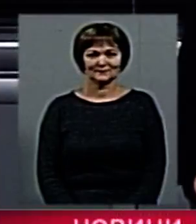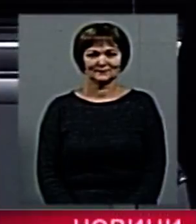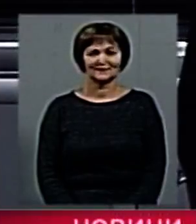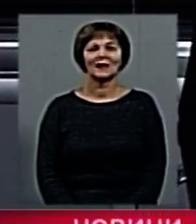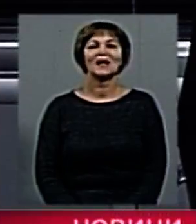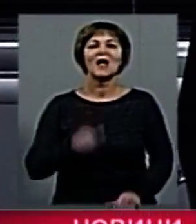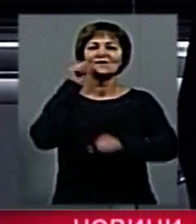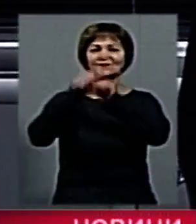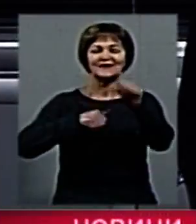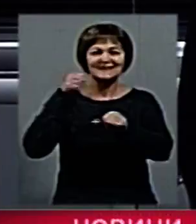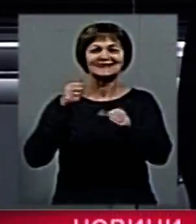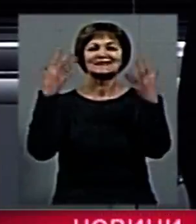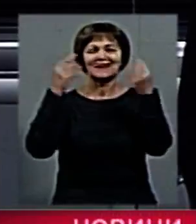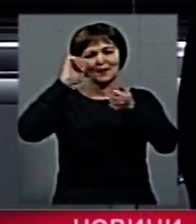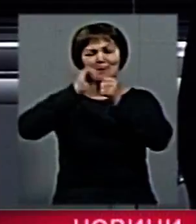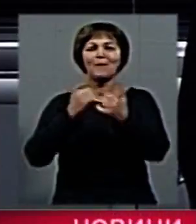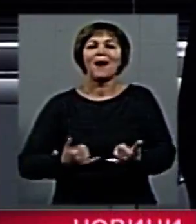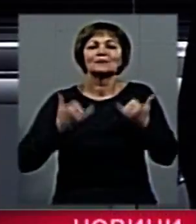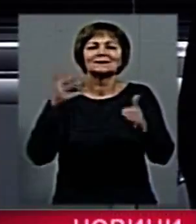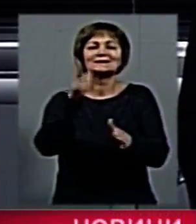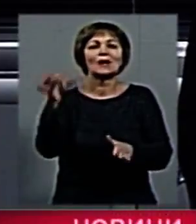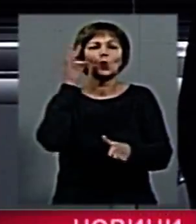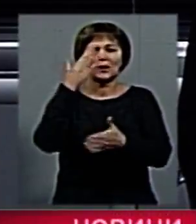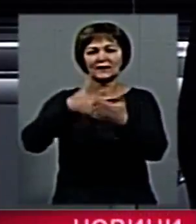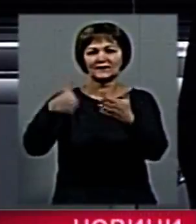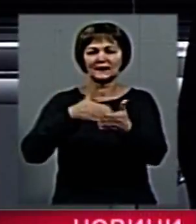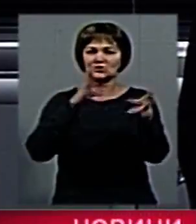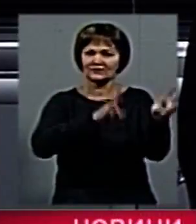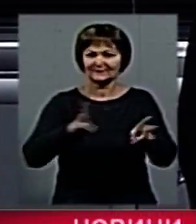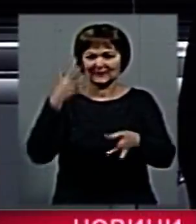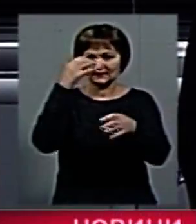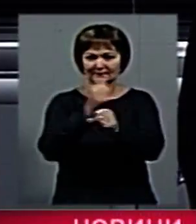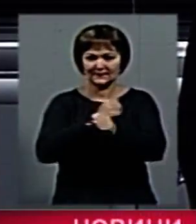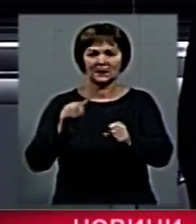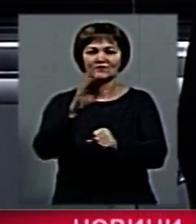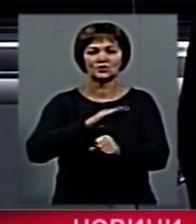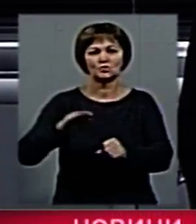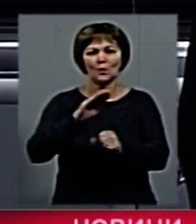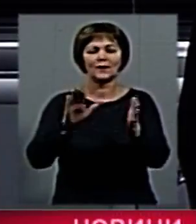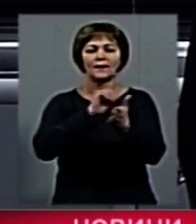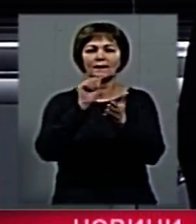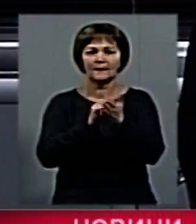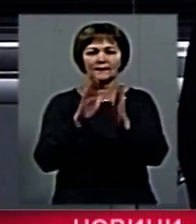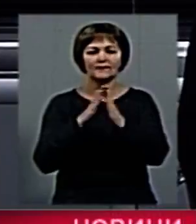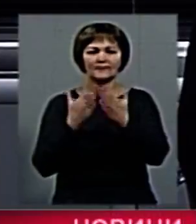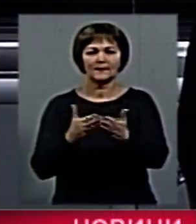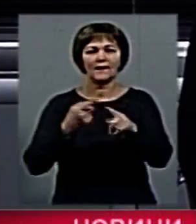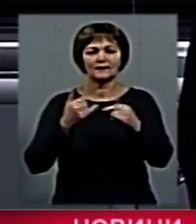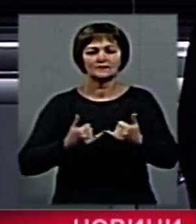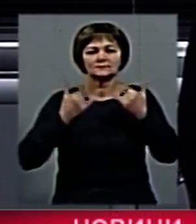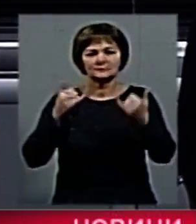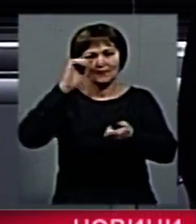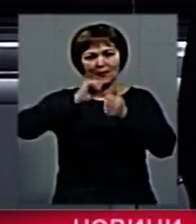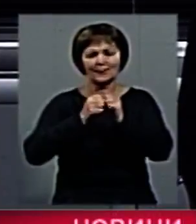В рік відзначення 30-х роковин пам'яті жертв ліквідації на ЧАЕС в Житомирі видали другий том книги пам'яті, де є